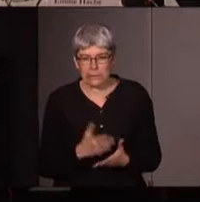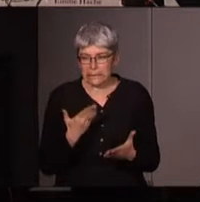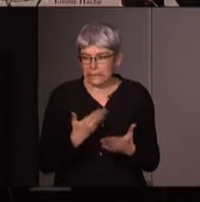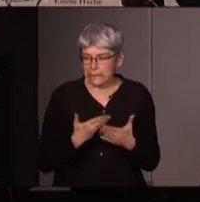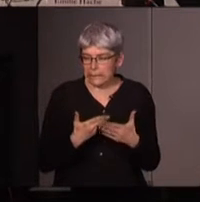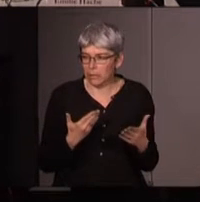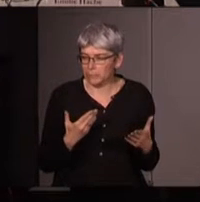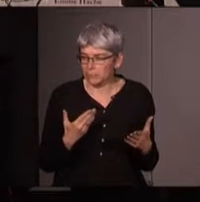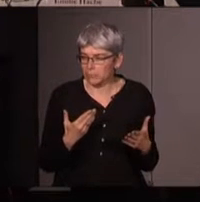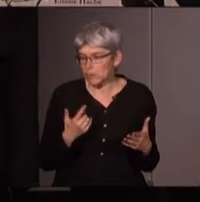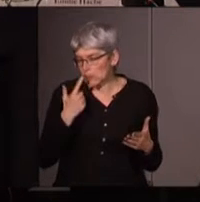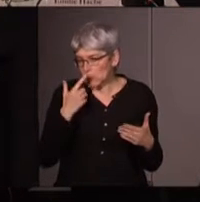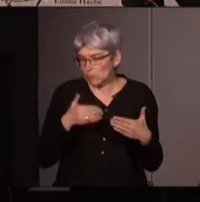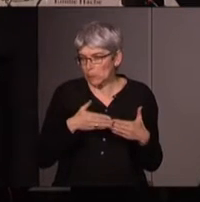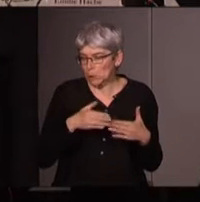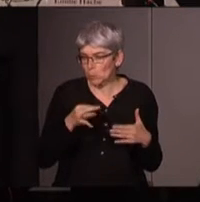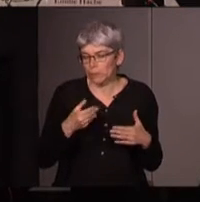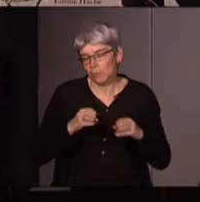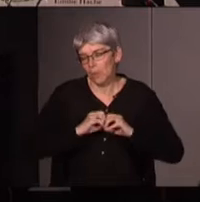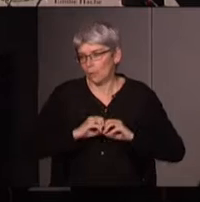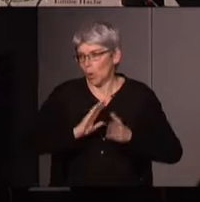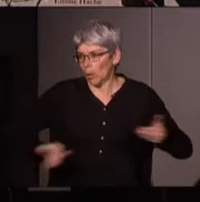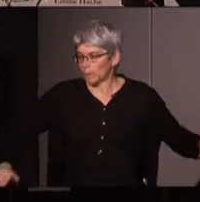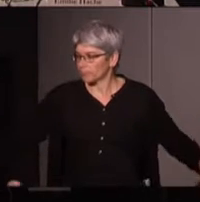plus proche mais voilà je laisse